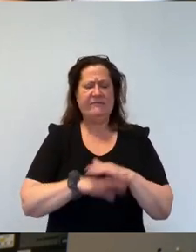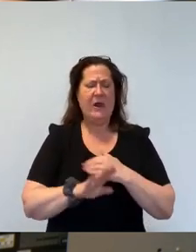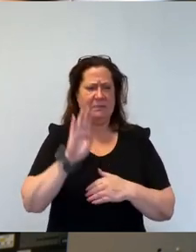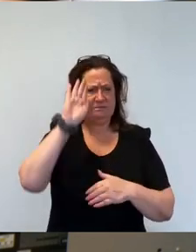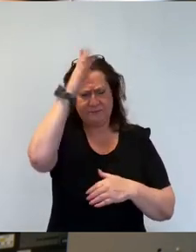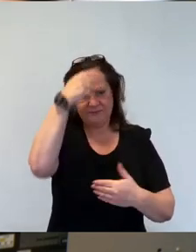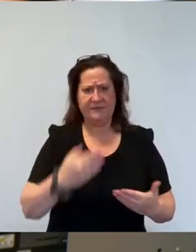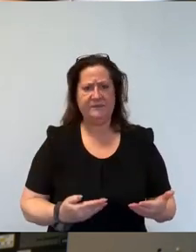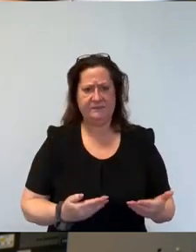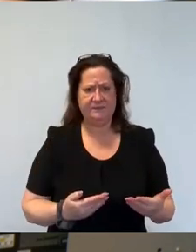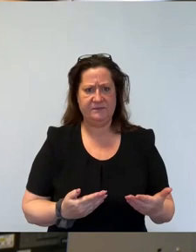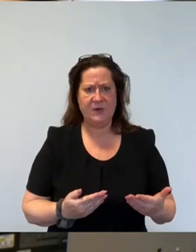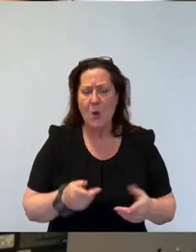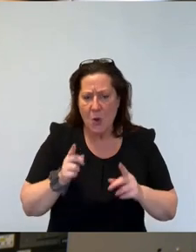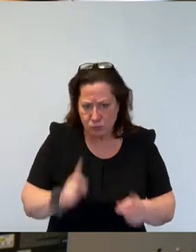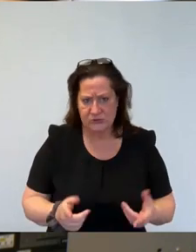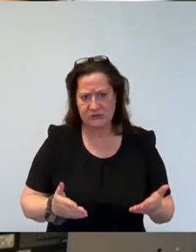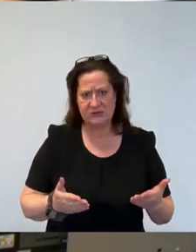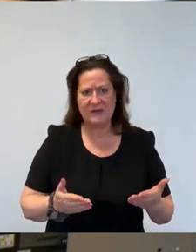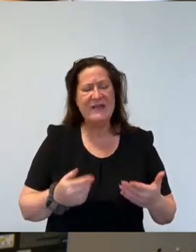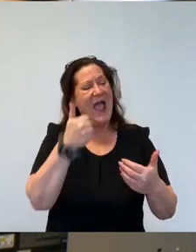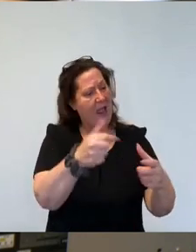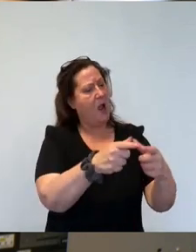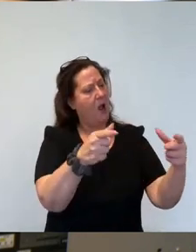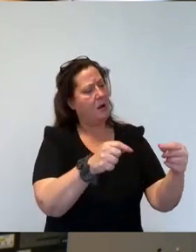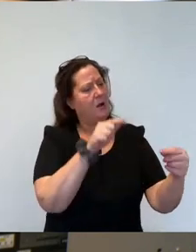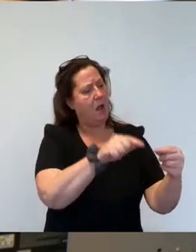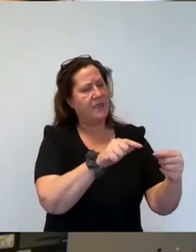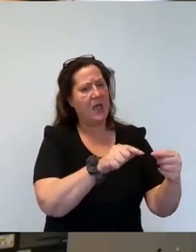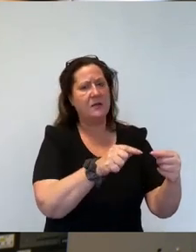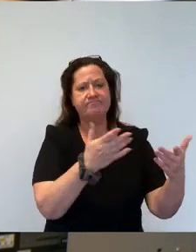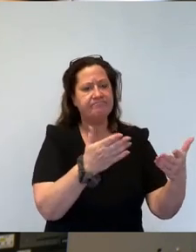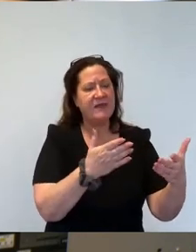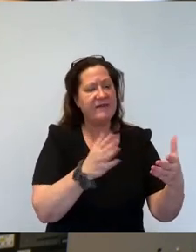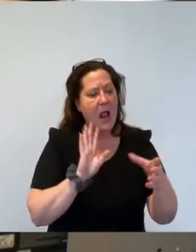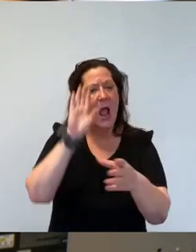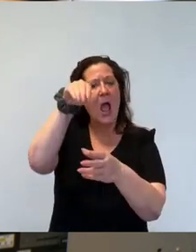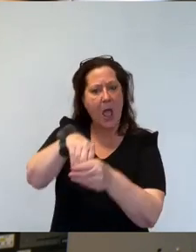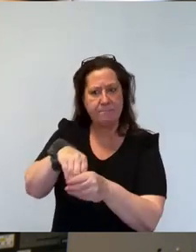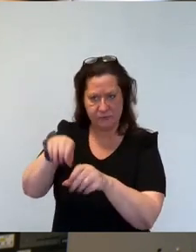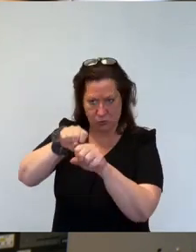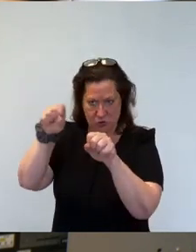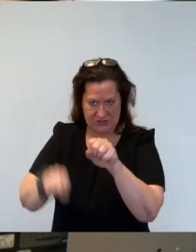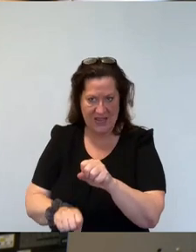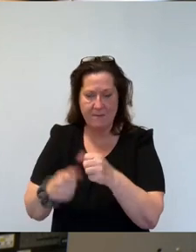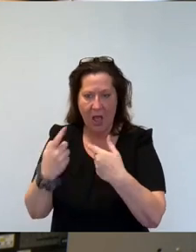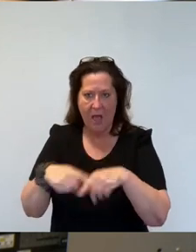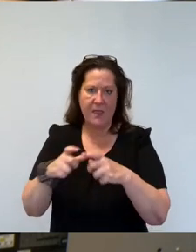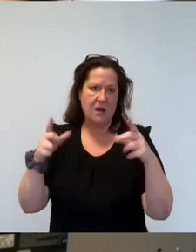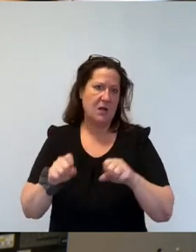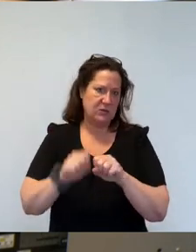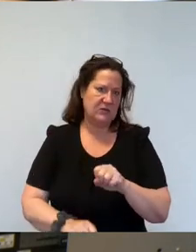generell eine Karte sein, die in etwa an die bestehenden Kartensysteme anknüpft. Wir als Linke